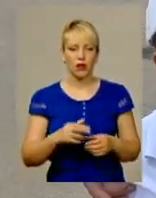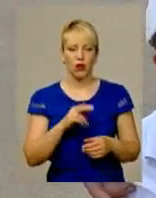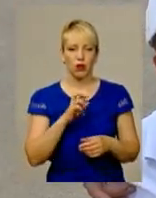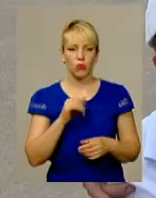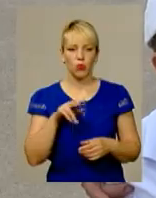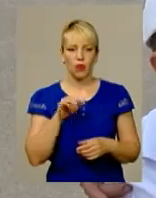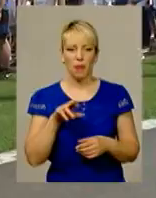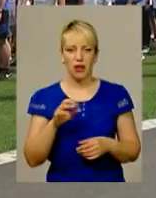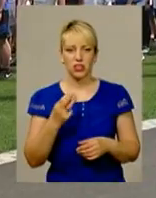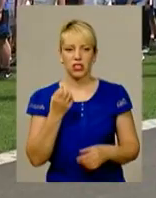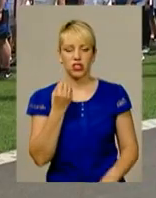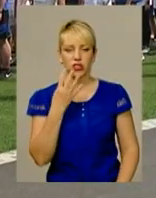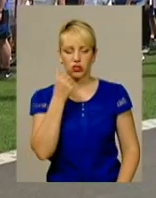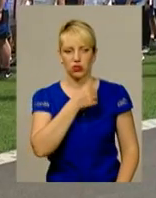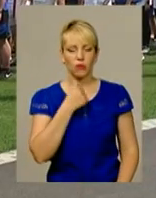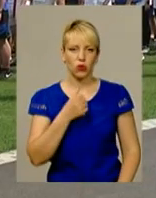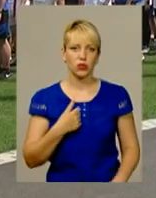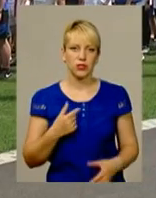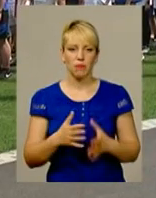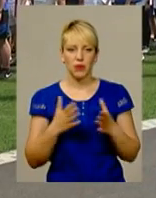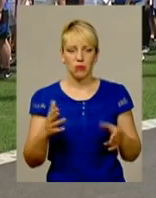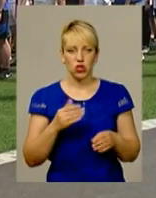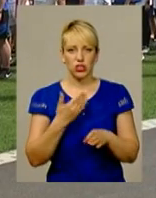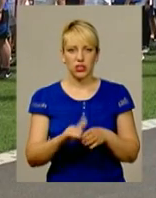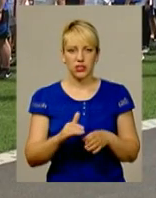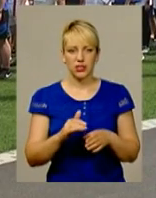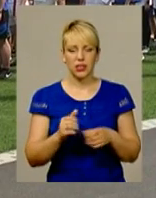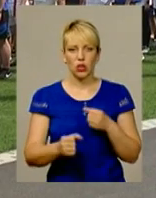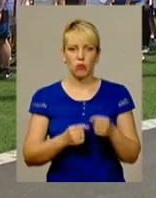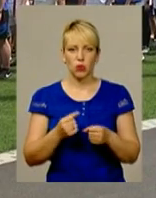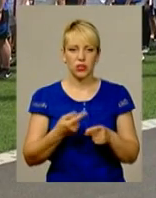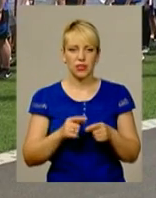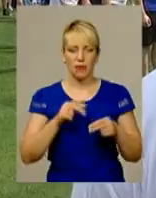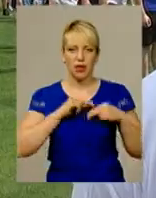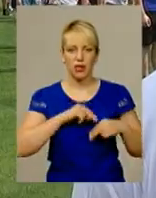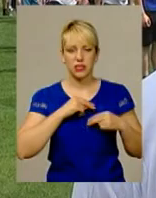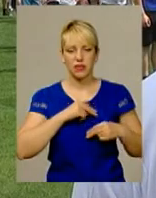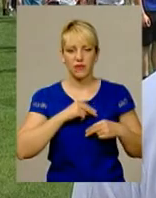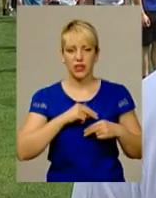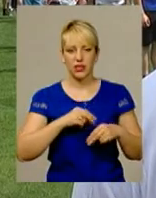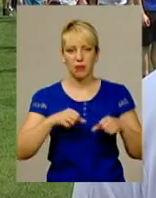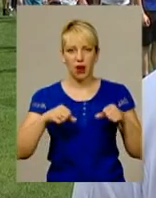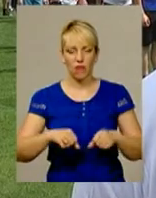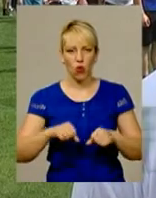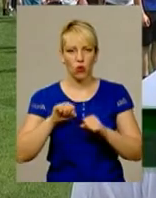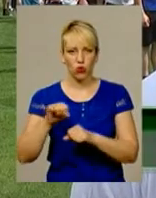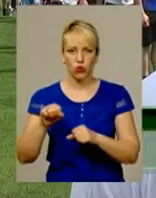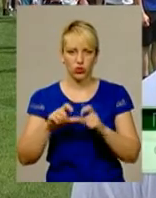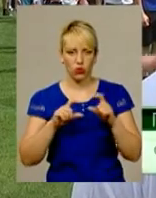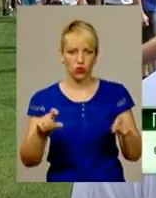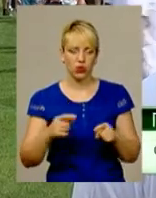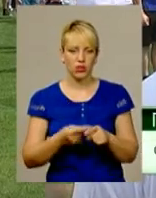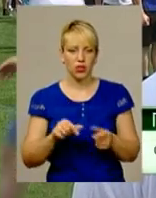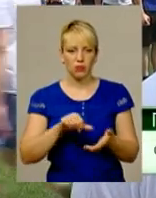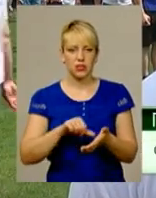2014 році. Переважну частину бігунів встановили працівники правоохоронних органів. Забігу прийняли участь